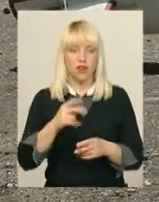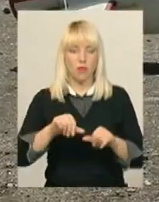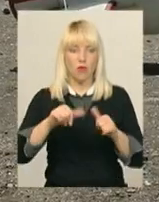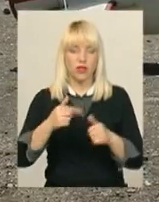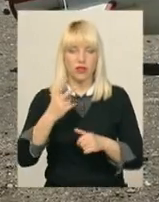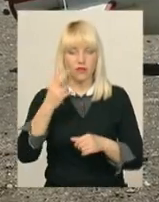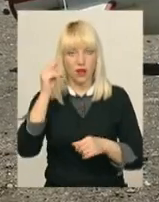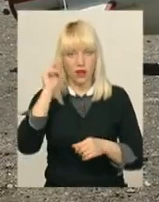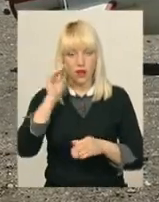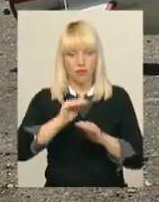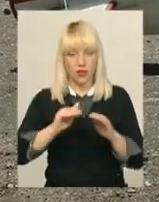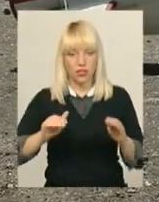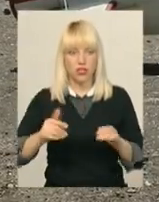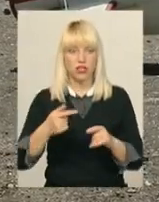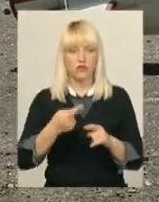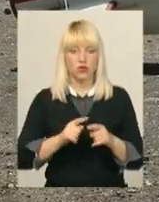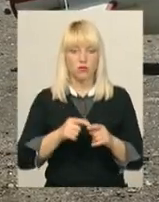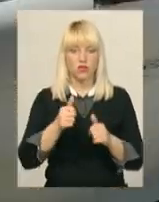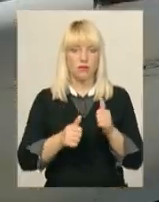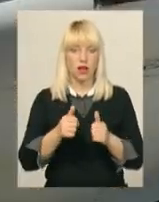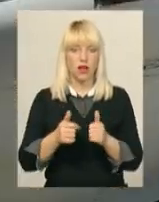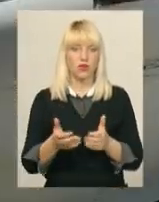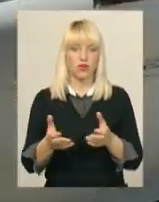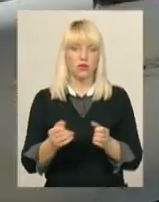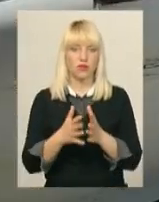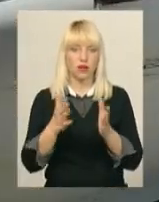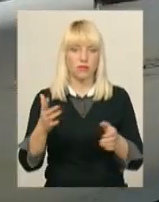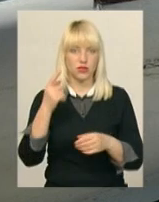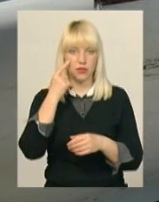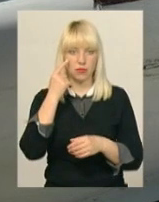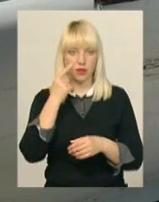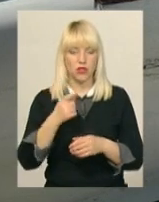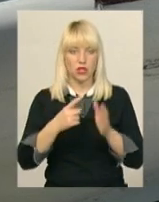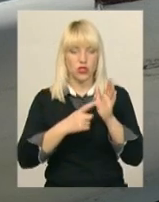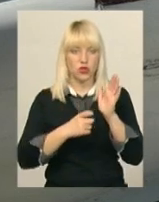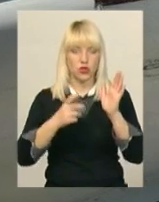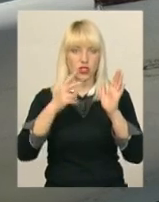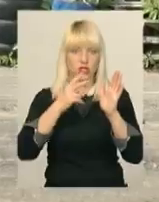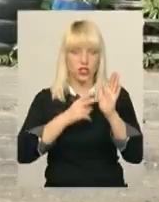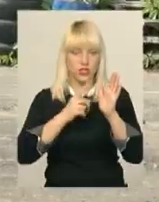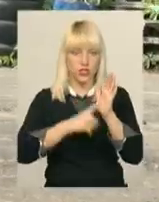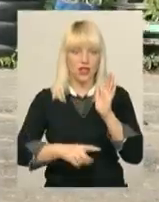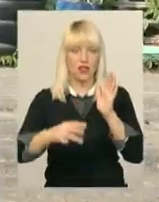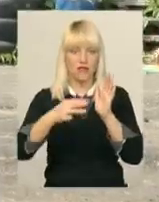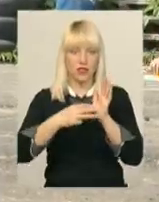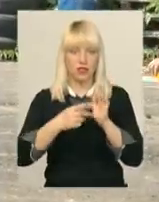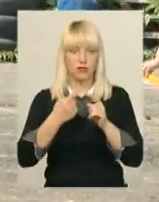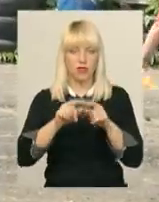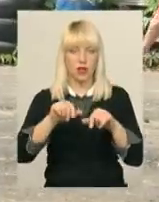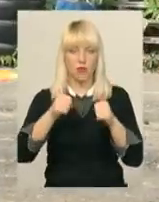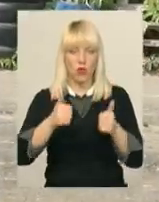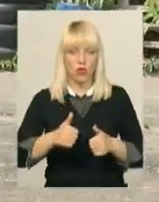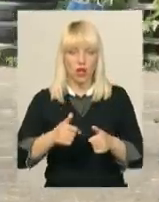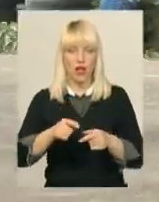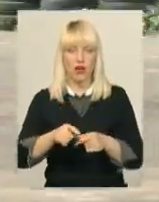Олександра Ткачука в цьому змаганні отримала найвищі серед учасників оцінки 668 балів. Саме з цією моделью Олександр планує